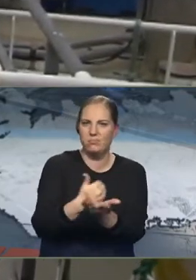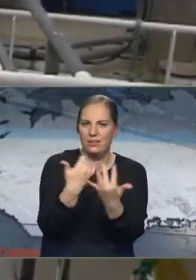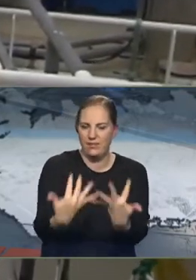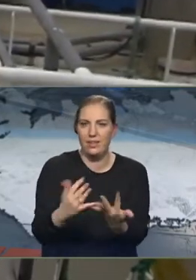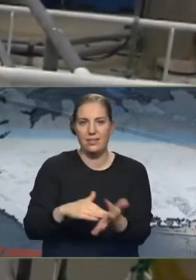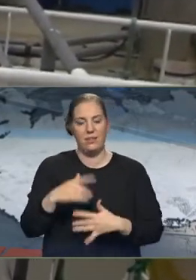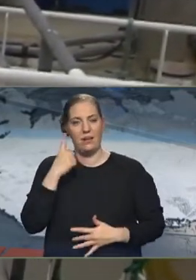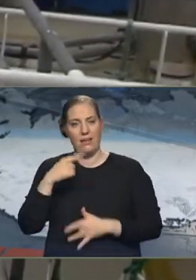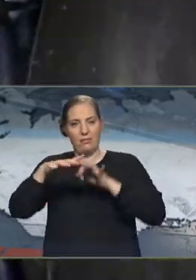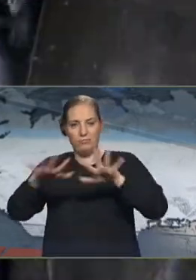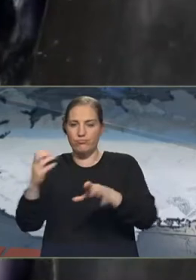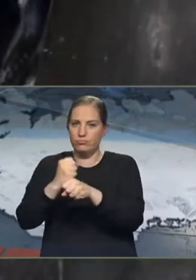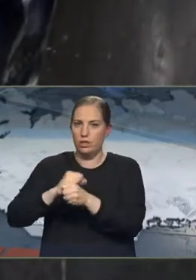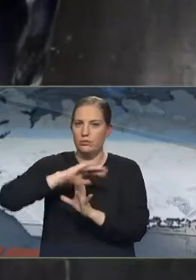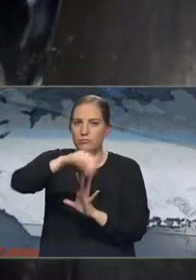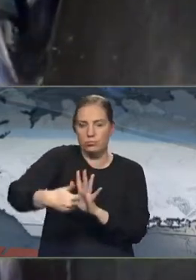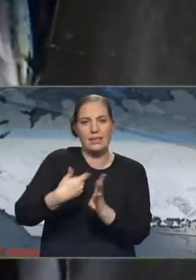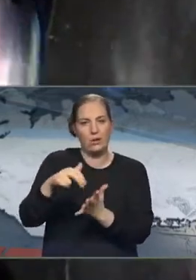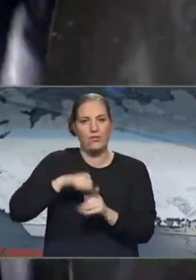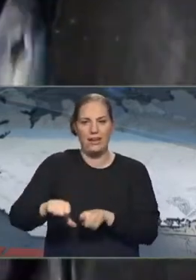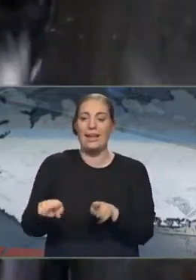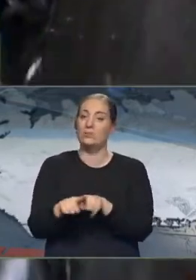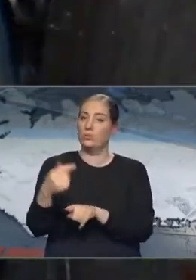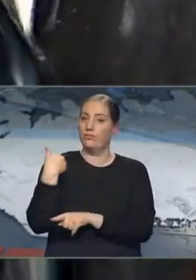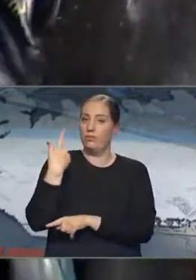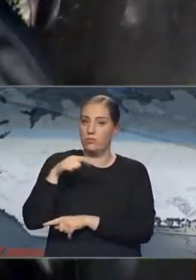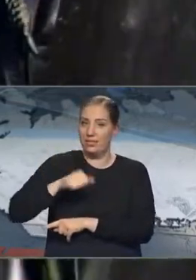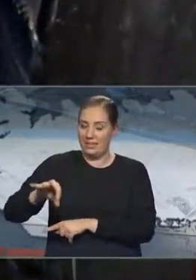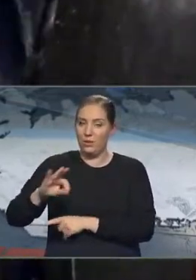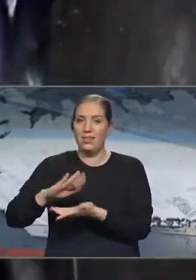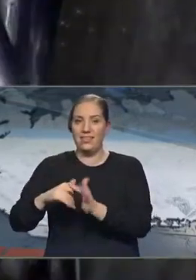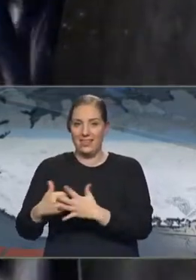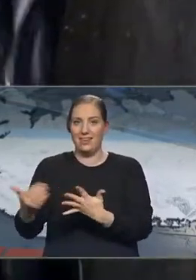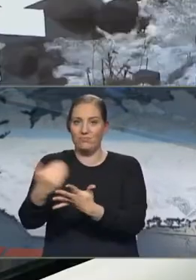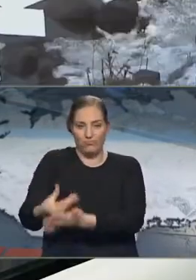árar í sjávar út við eins og gerðið 2019 að þá skilið það sér inn í ríkisjó.